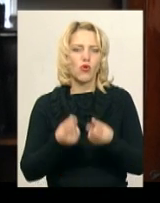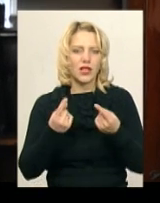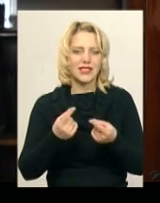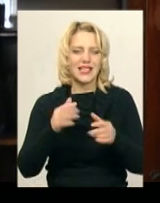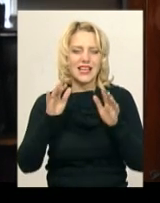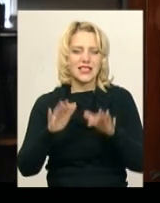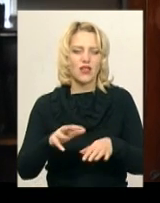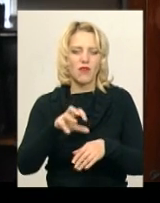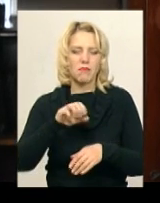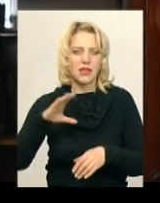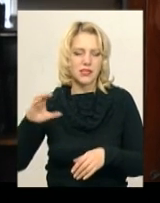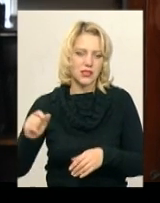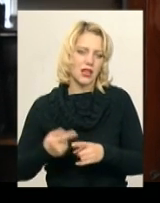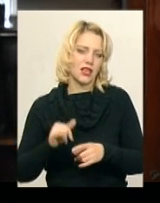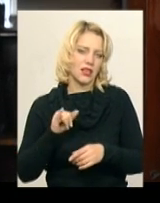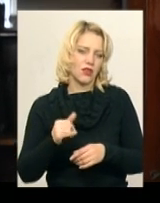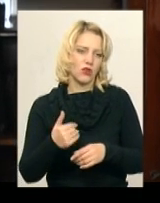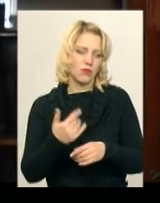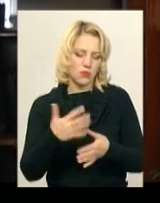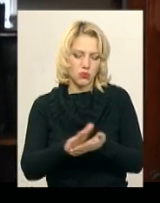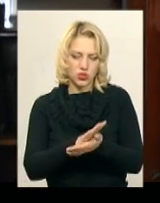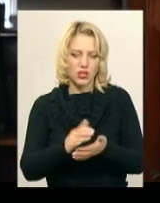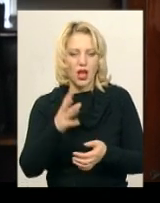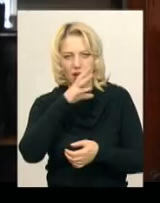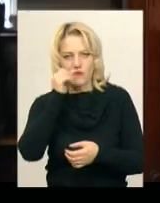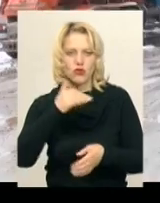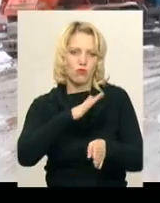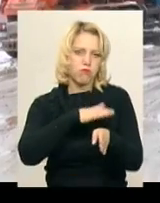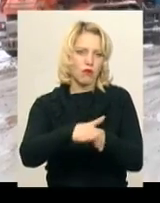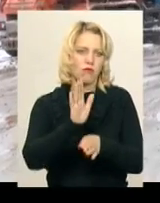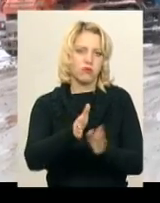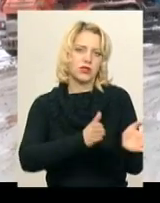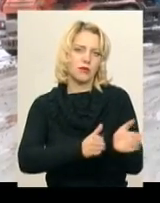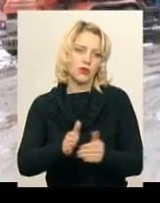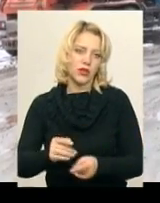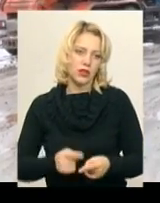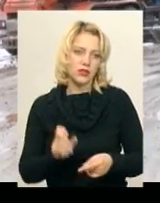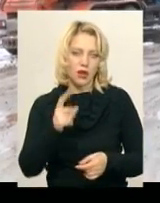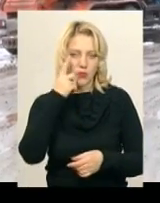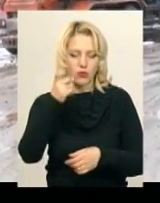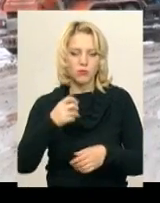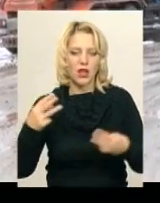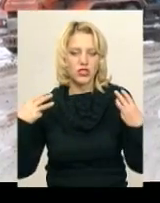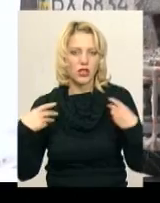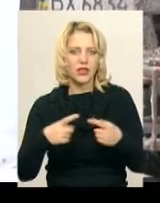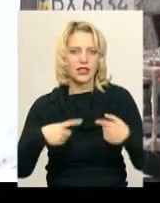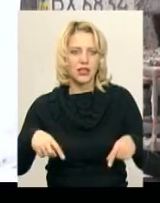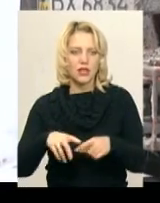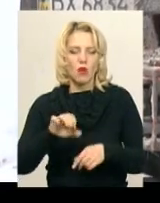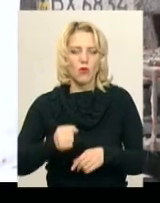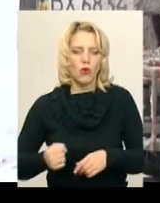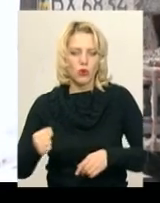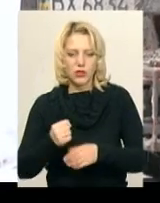підчистили, і хочемо сьогодні вже вночі повністю навести порядок на дорогах. Як повідомив начальник дільниці по отриманню дорожньої мережі